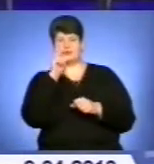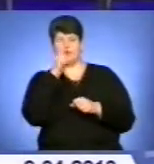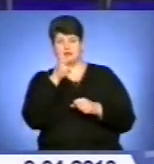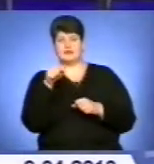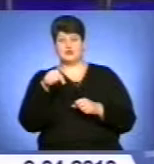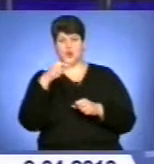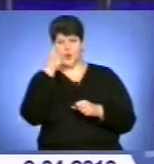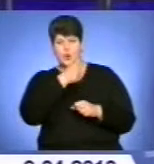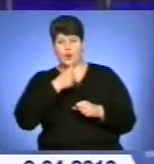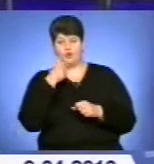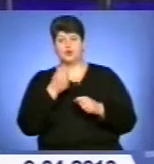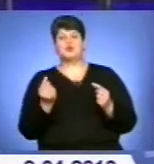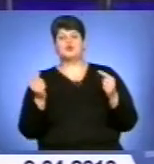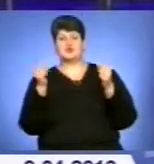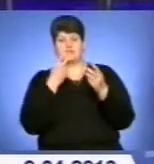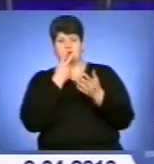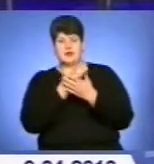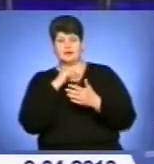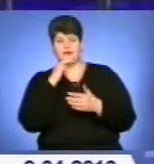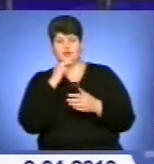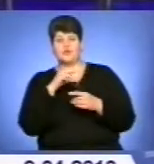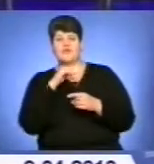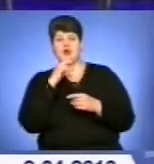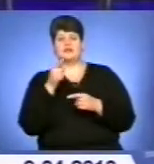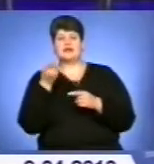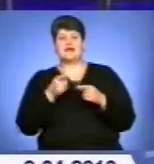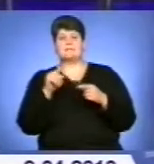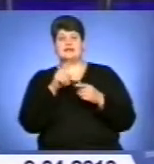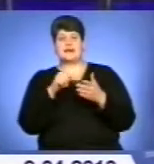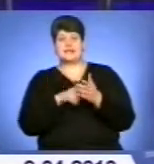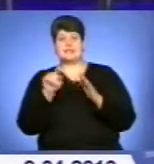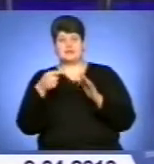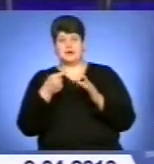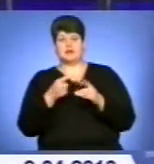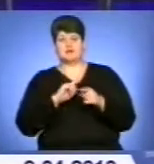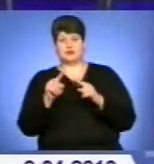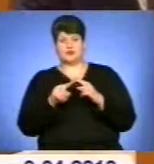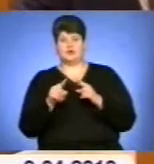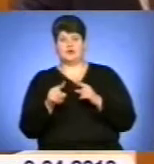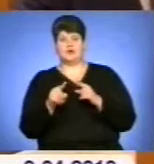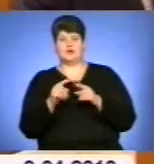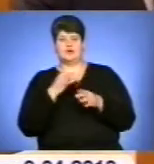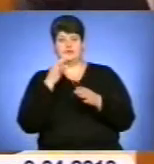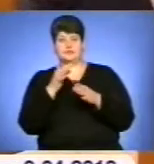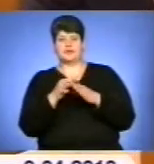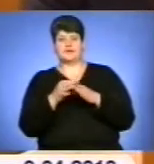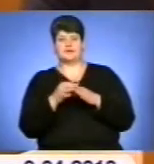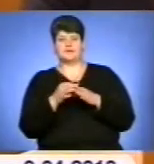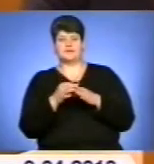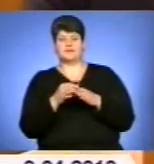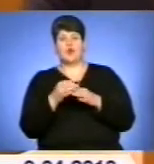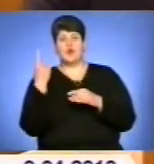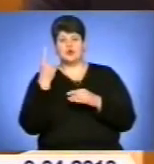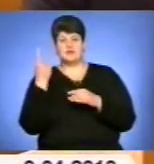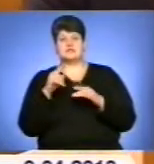року, зосередити увагу на питаннях, що вимагають оперативного реагування органів виконавчої влади. Одним із таких викликів